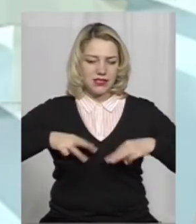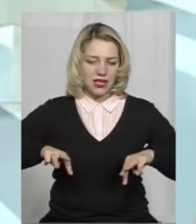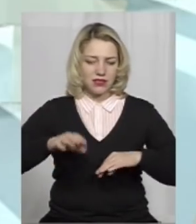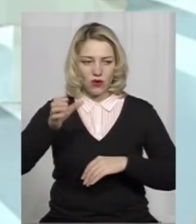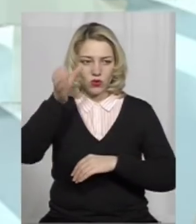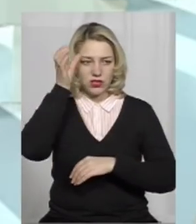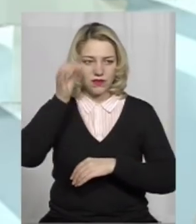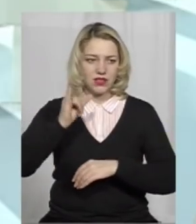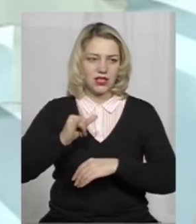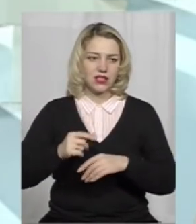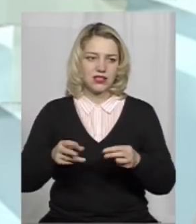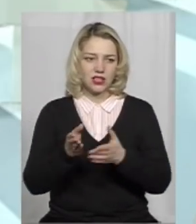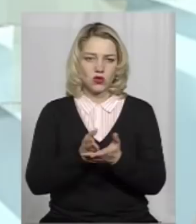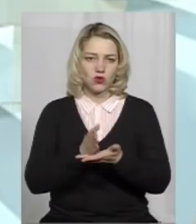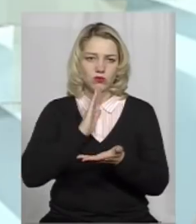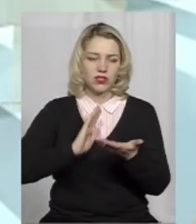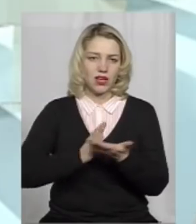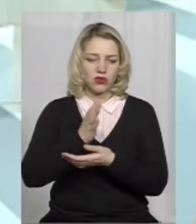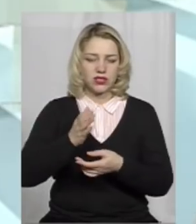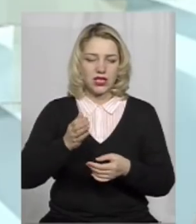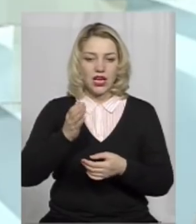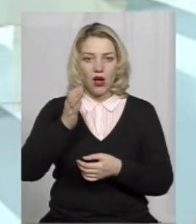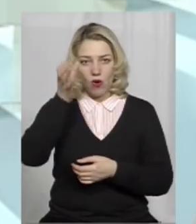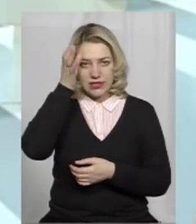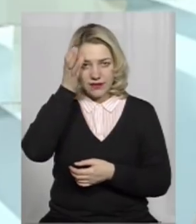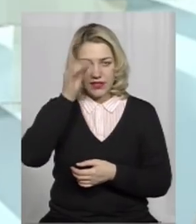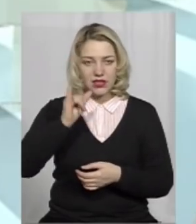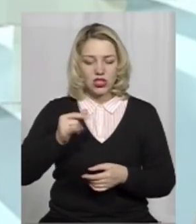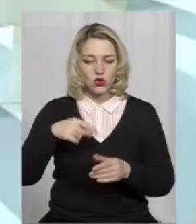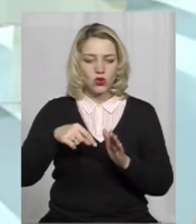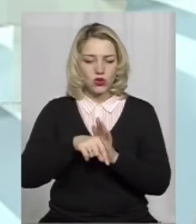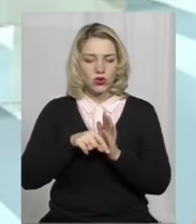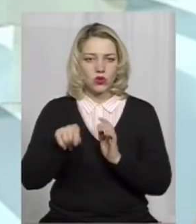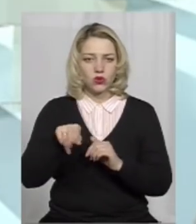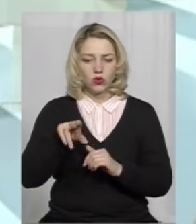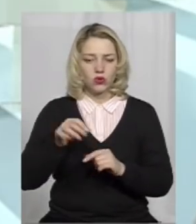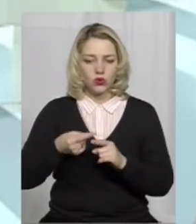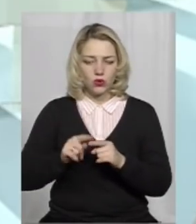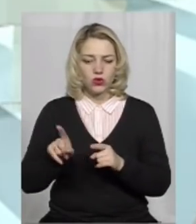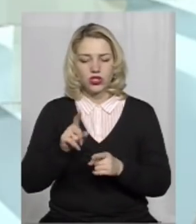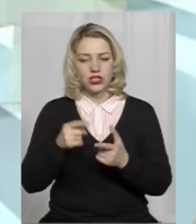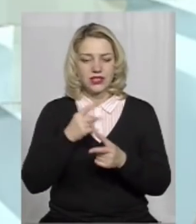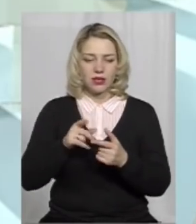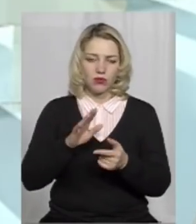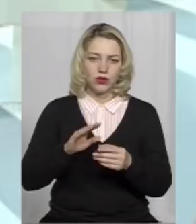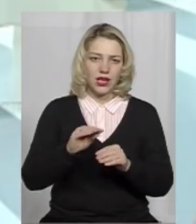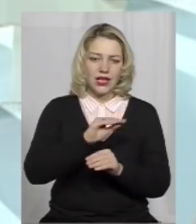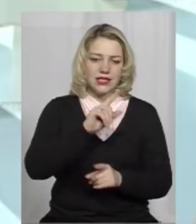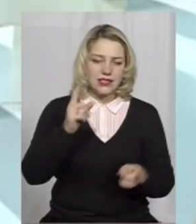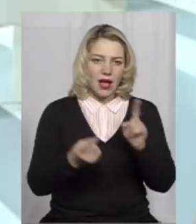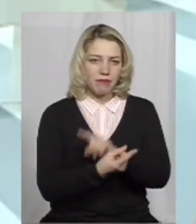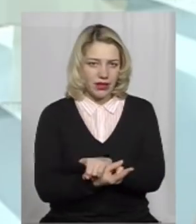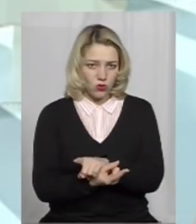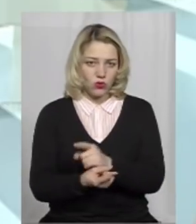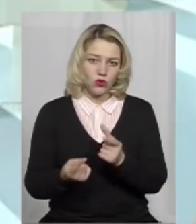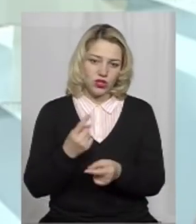освіти і з Державної служби якості освіти стосовно того, чи це буде заміною, чи це буде два